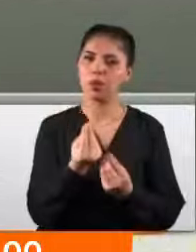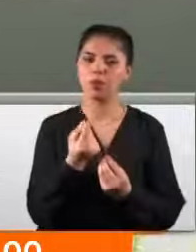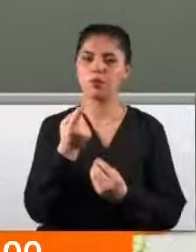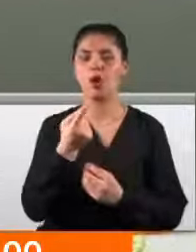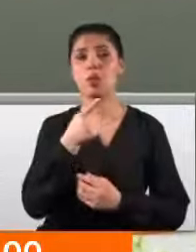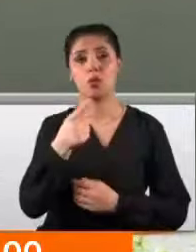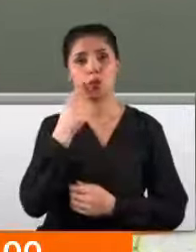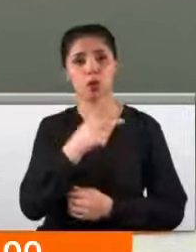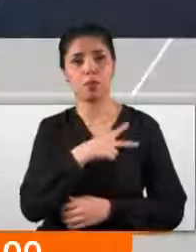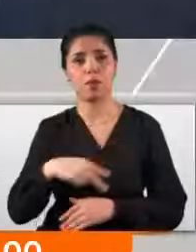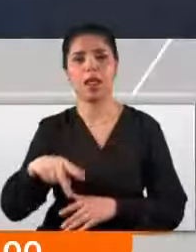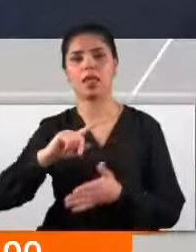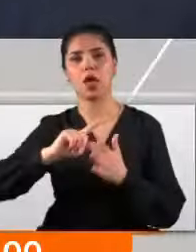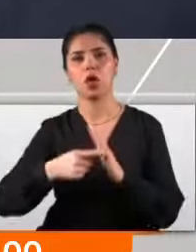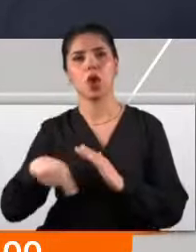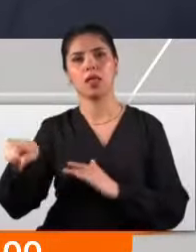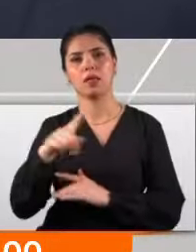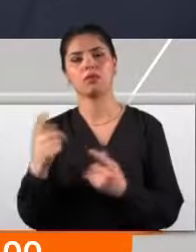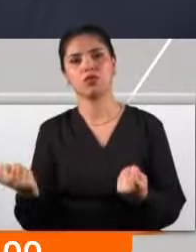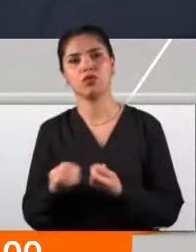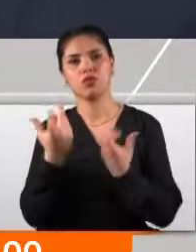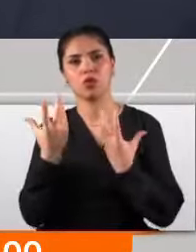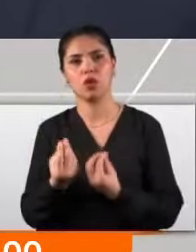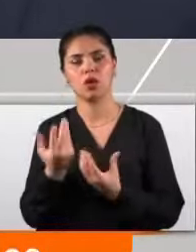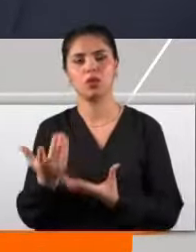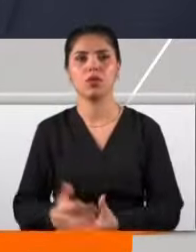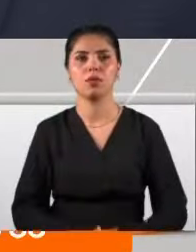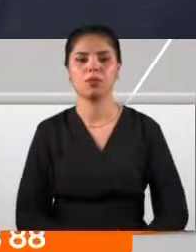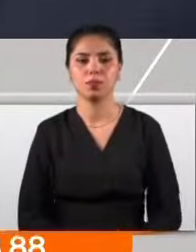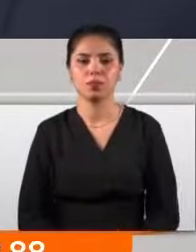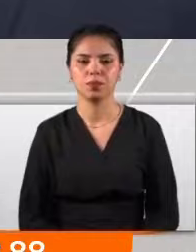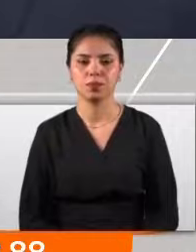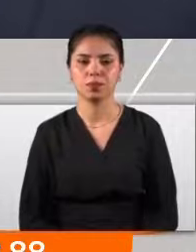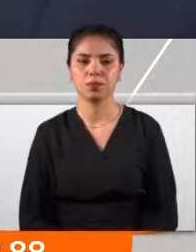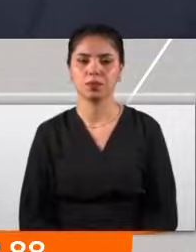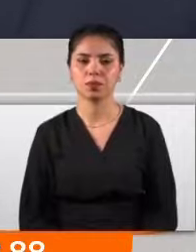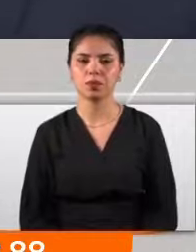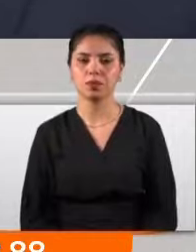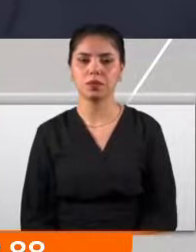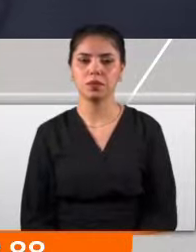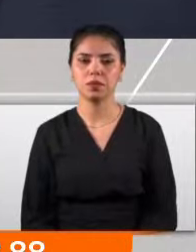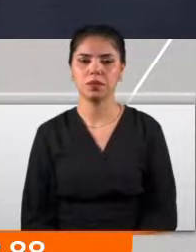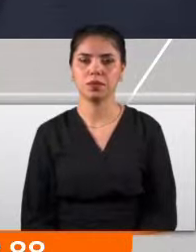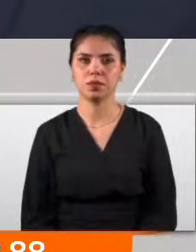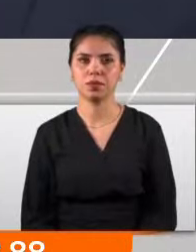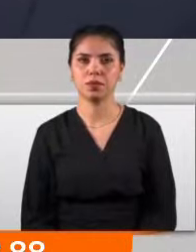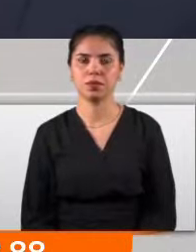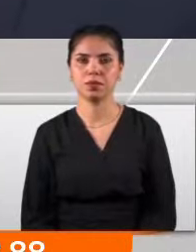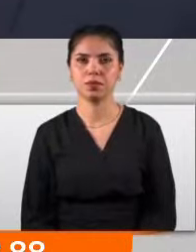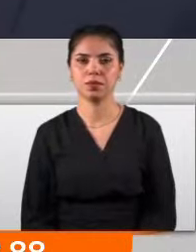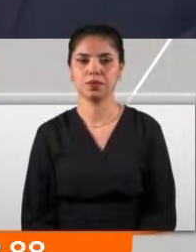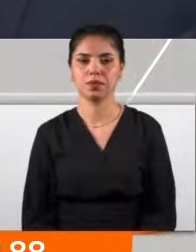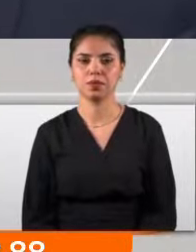yönetimler devreye girecek. Özellikle düşük gelir seviyesindeki emeklilerin ve büyük şehirlerden başlamak üzere